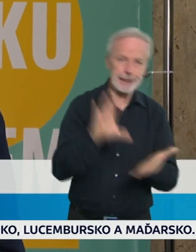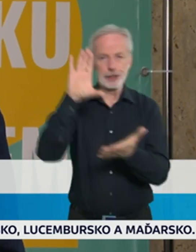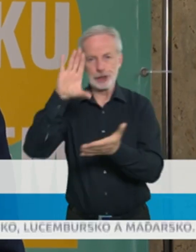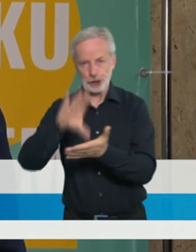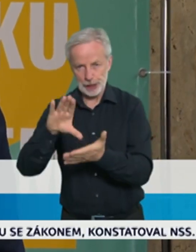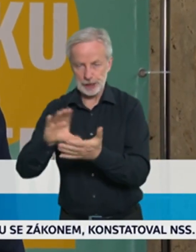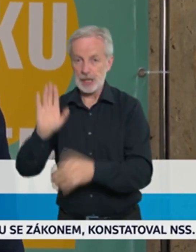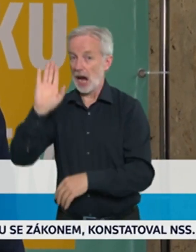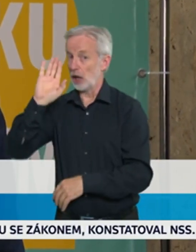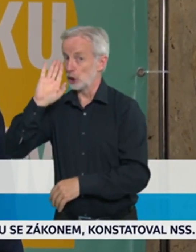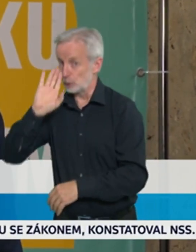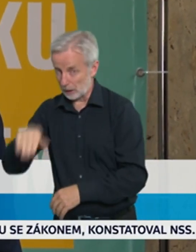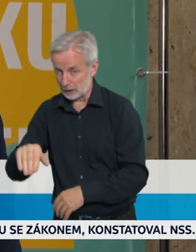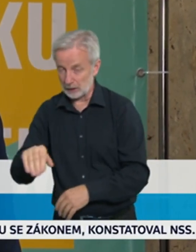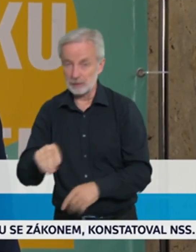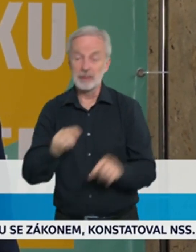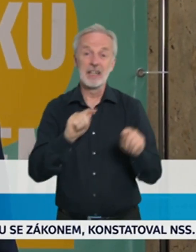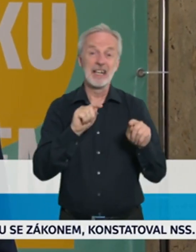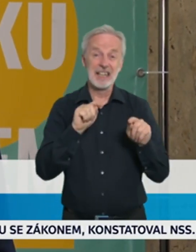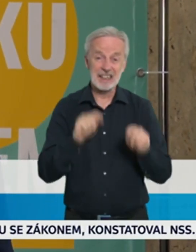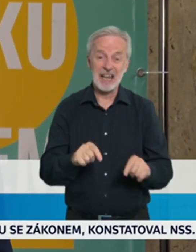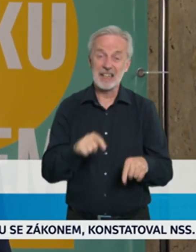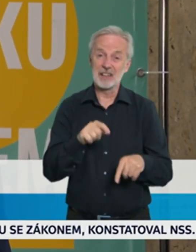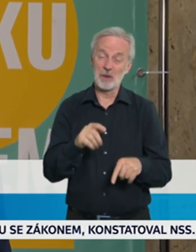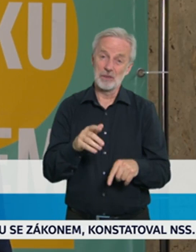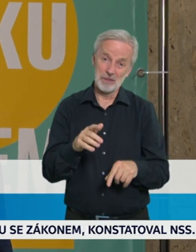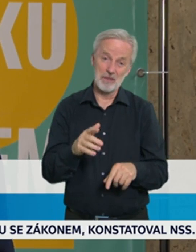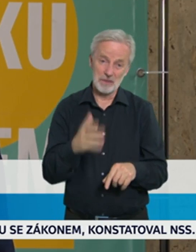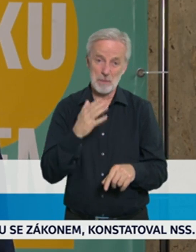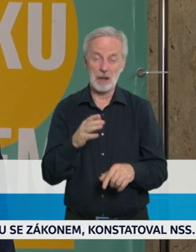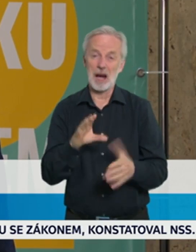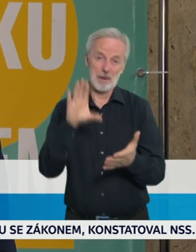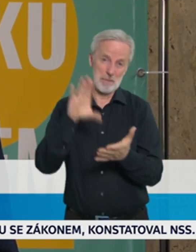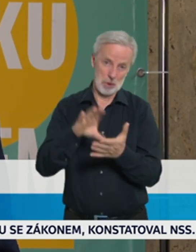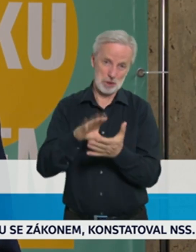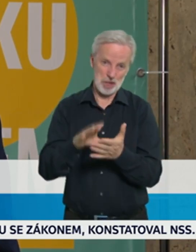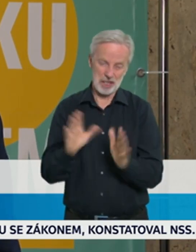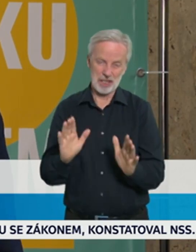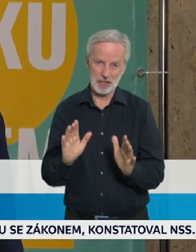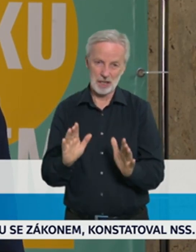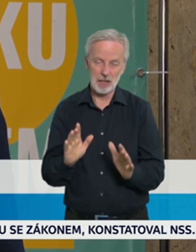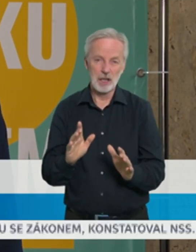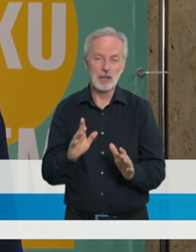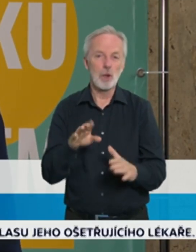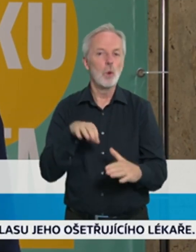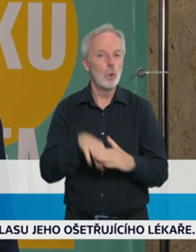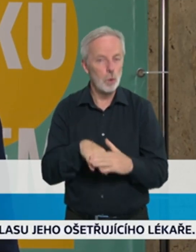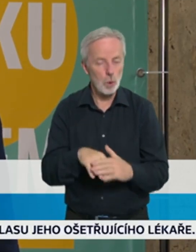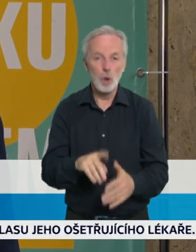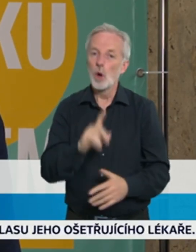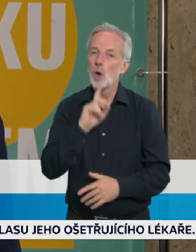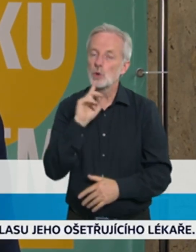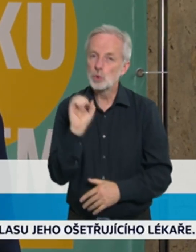chvíli jsme v té realistické variantě. To znamená, že skutečně rostou nám počty